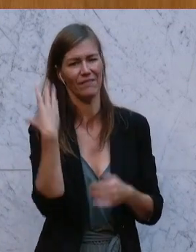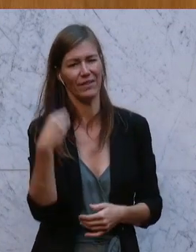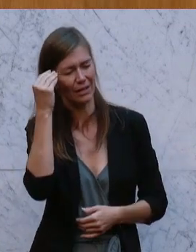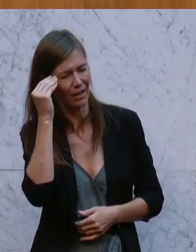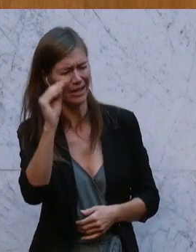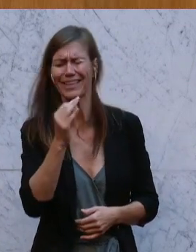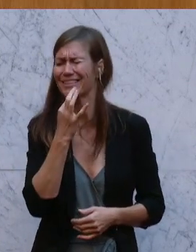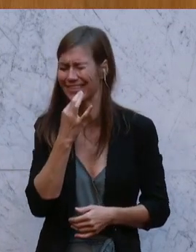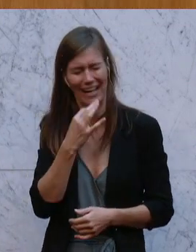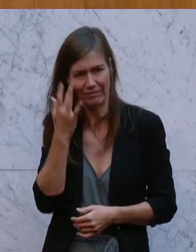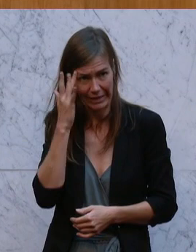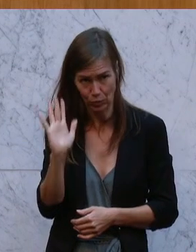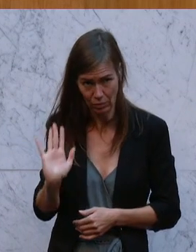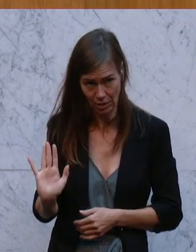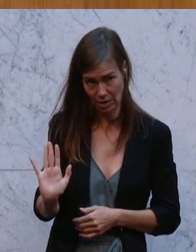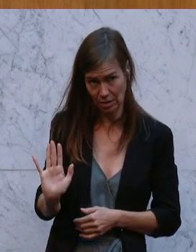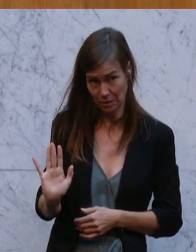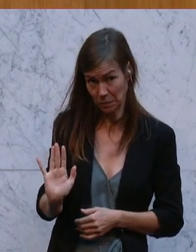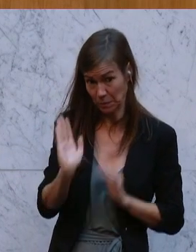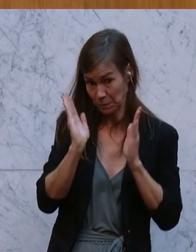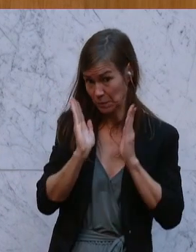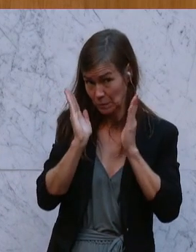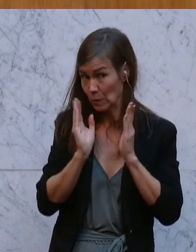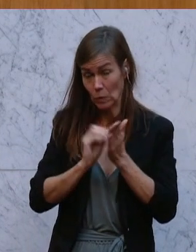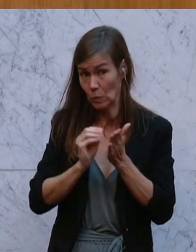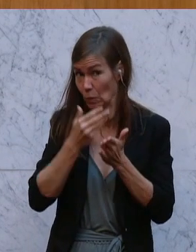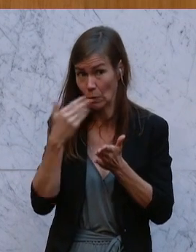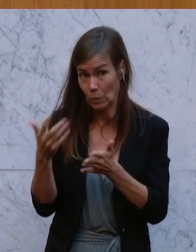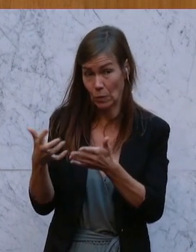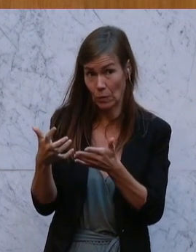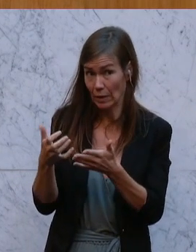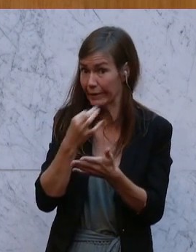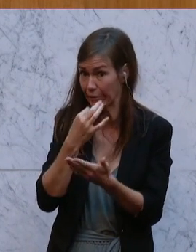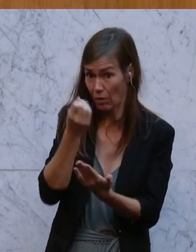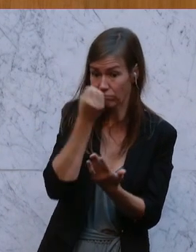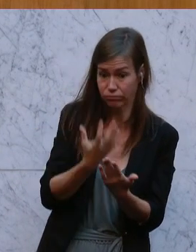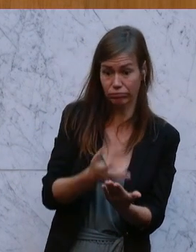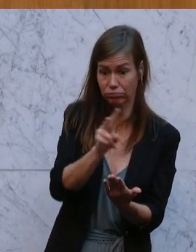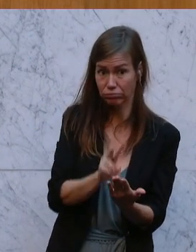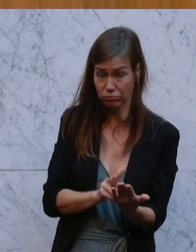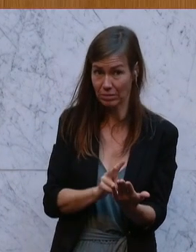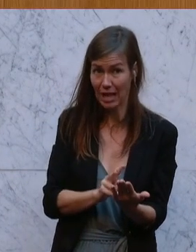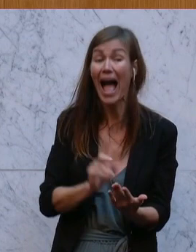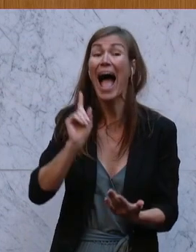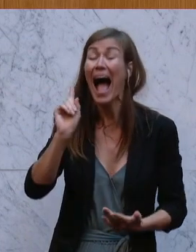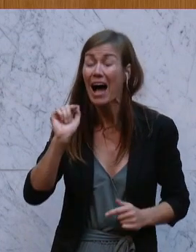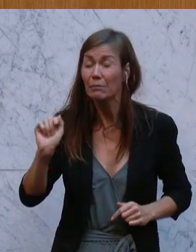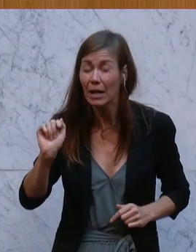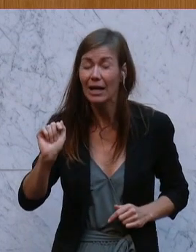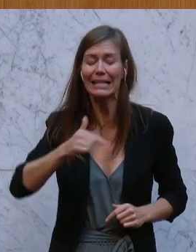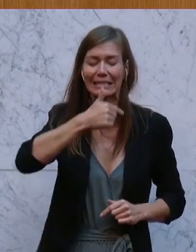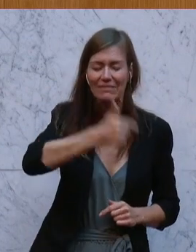angekündigt wurde, von den circa 4 Millionen Menschen, die in Österreich zur Miete leben, haben 2 Millionen